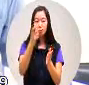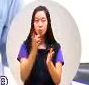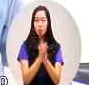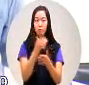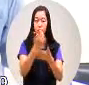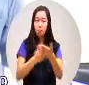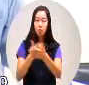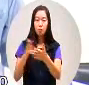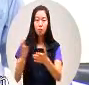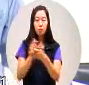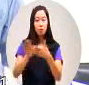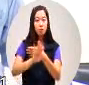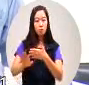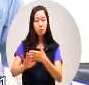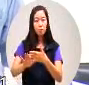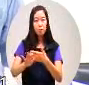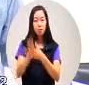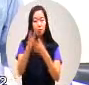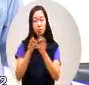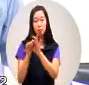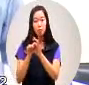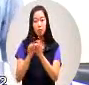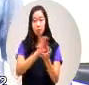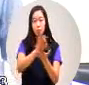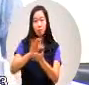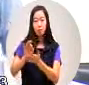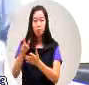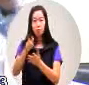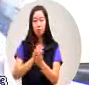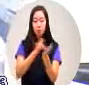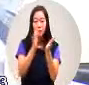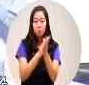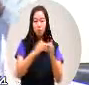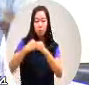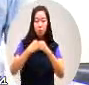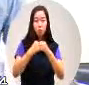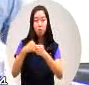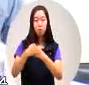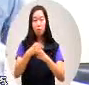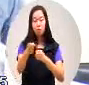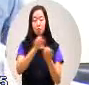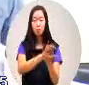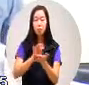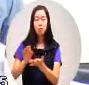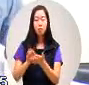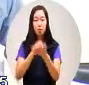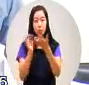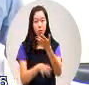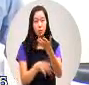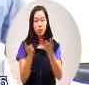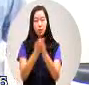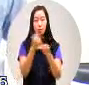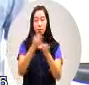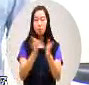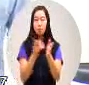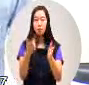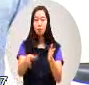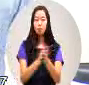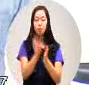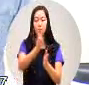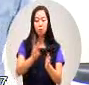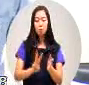其他的相关净标的一个固定的费用做完了以后竟然没有水